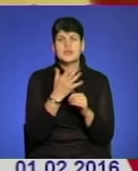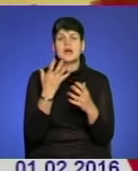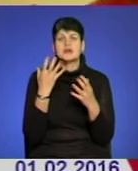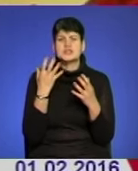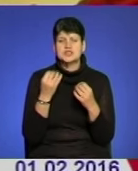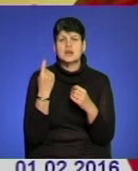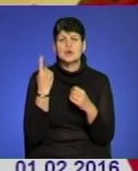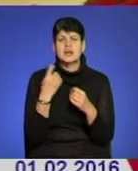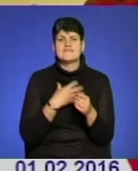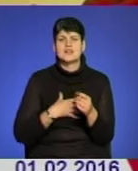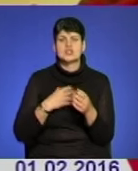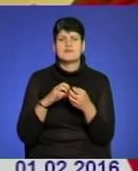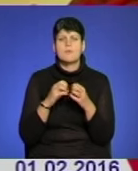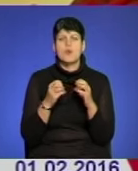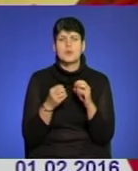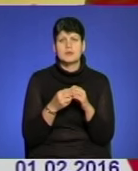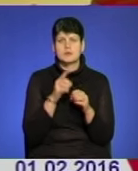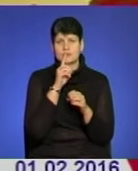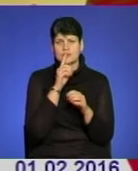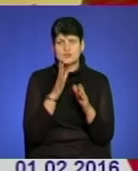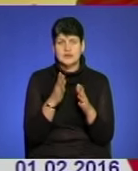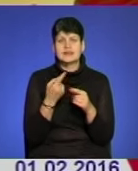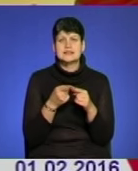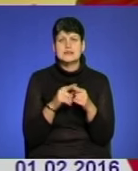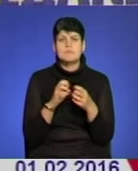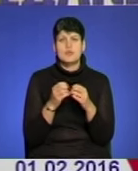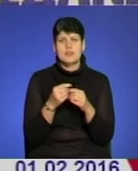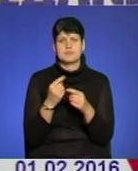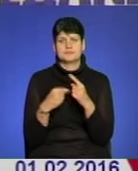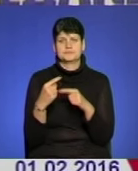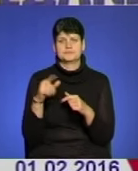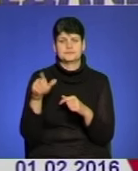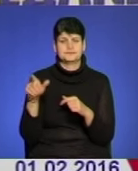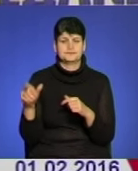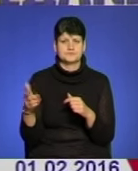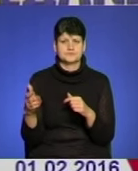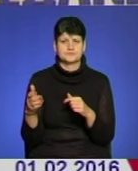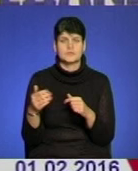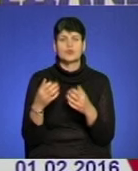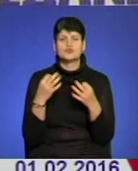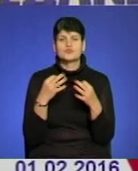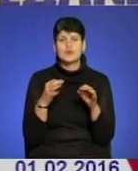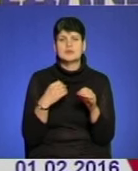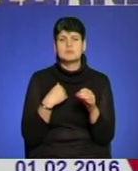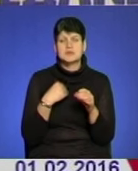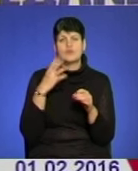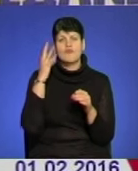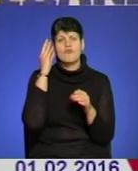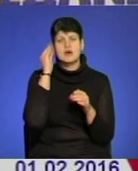ще одна дуже важлива проблема, про яку мовчать, це проблема демобілізованих. Дозвольте мені вважати, що